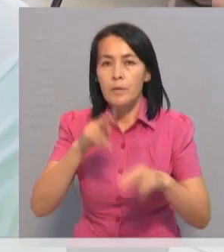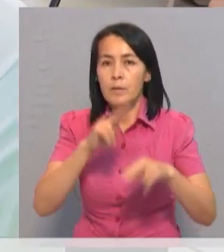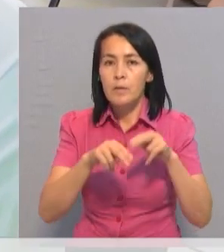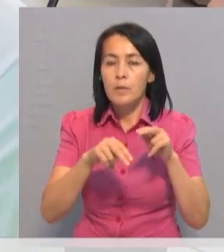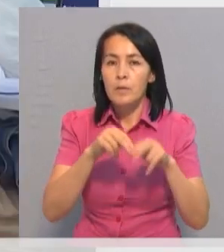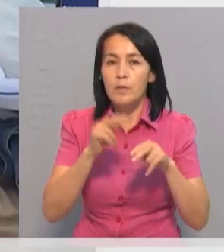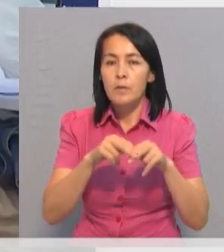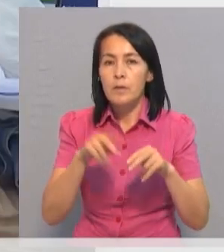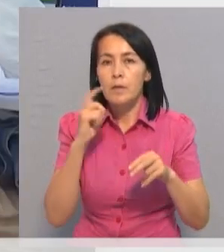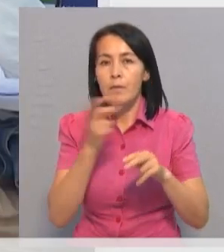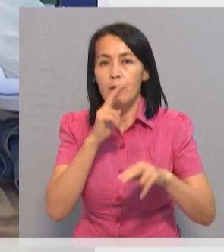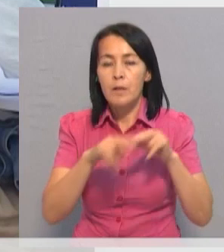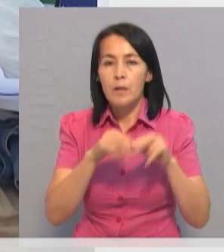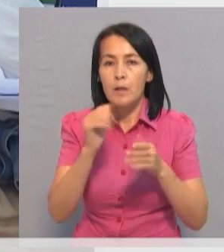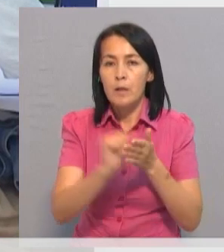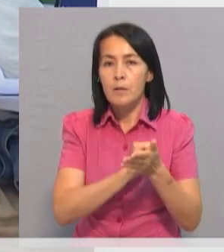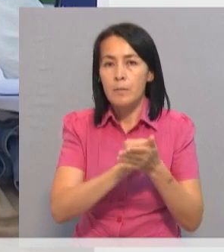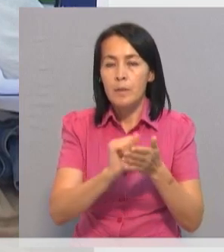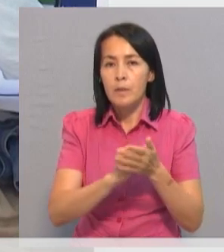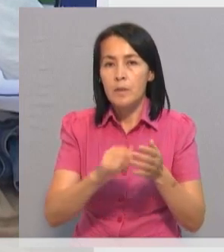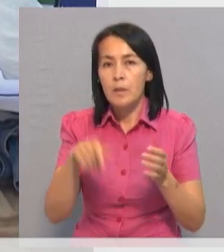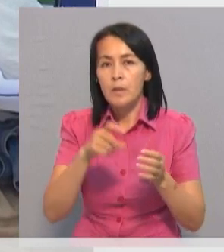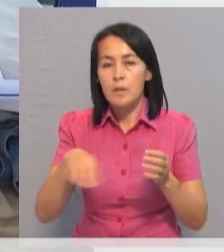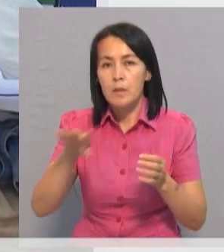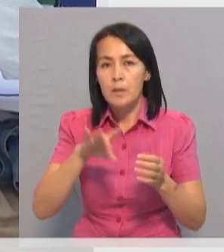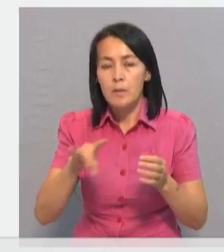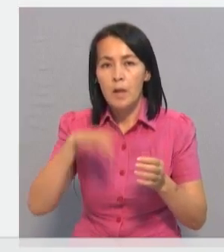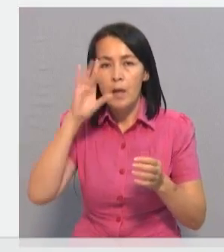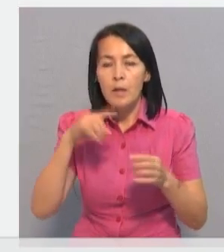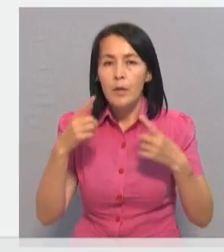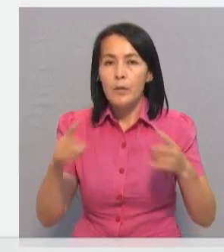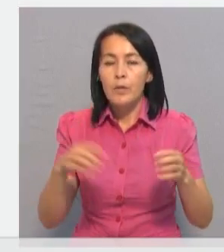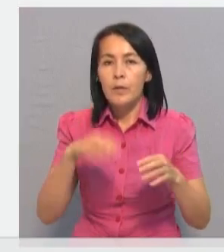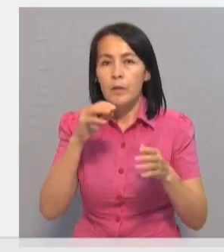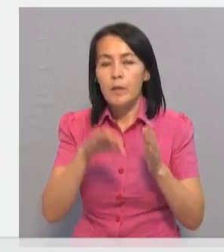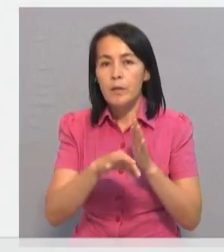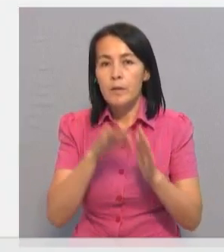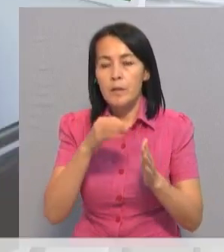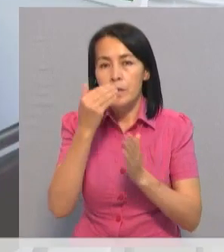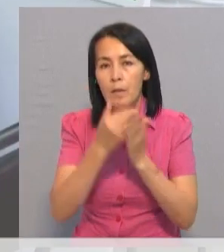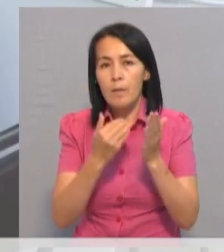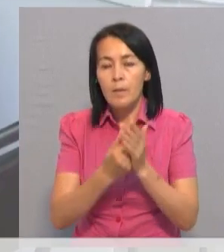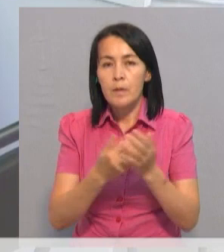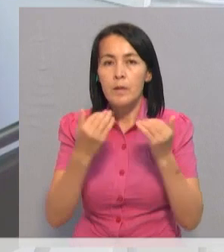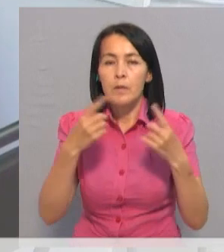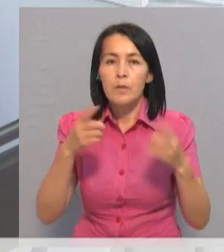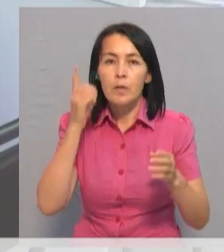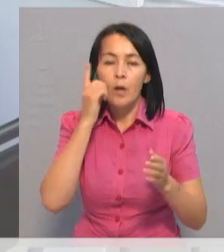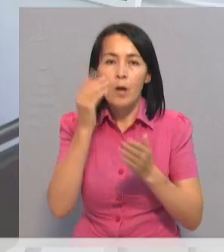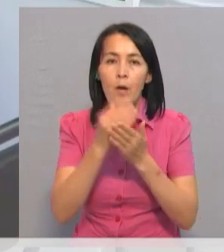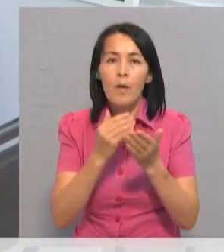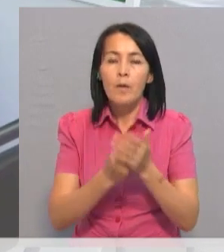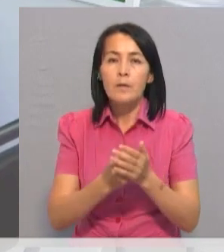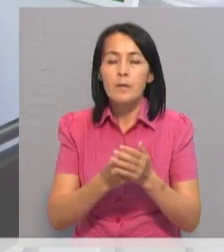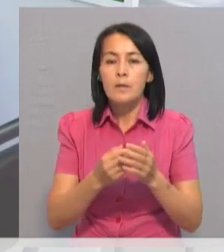удостоверение личности, водительское удостоверение, паспорт гражданина РК и другие. Скачать мобильные приложения можно на платформе App Store для пользователей